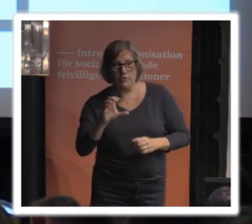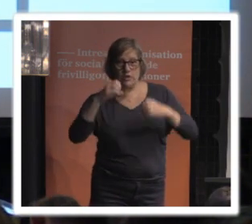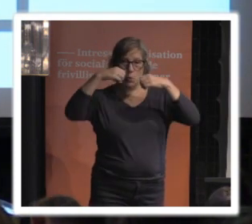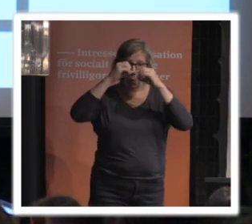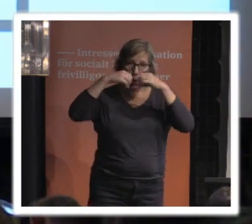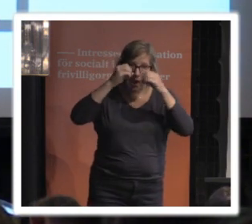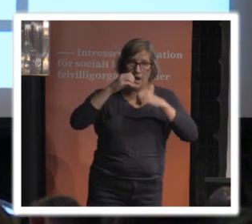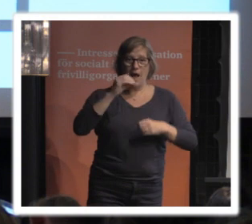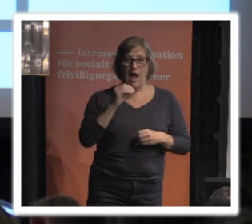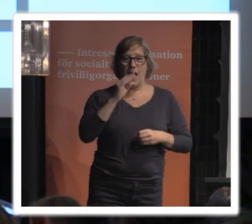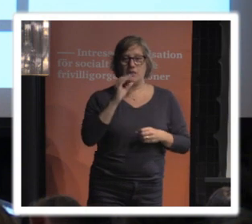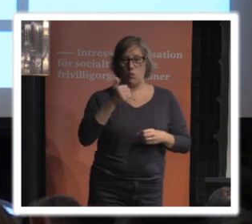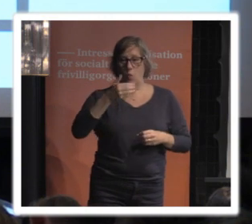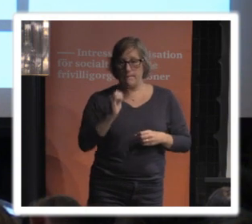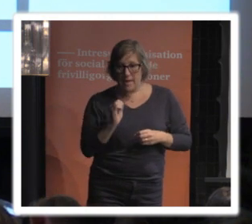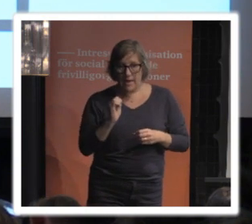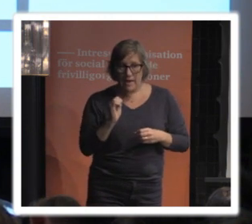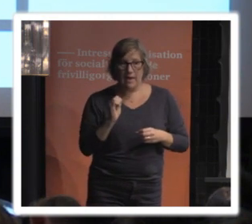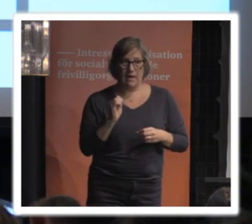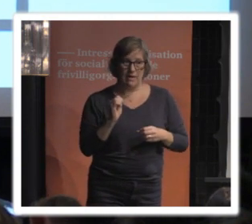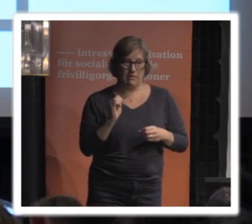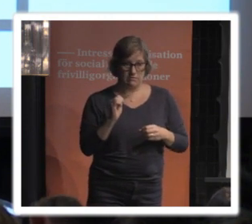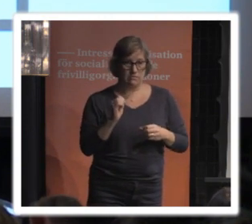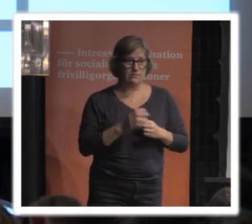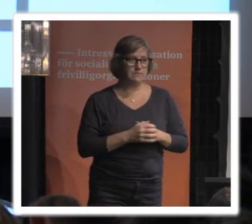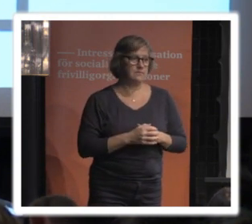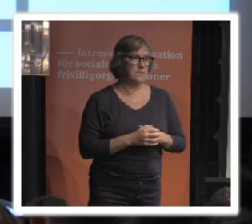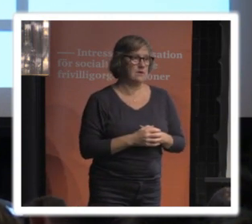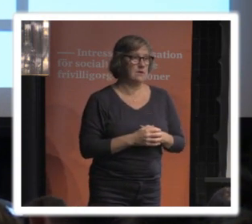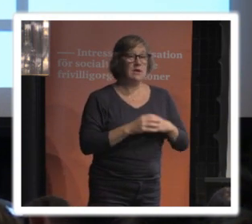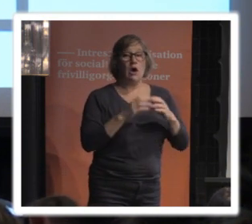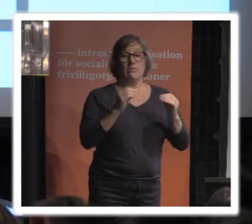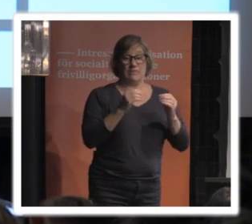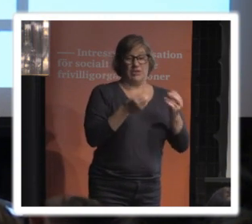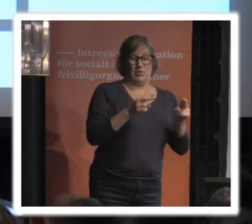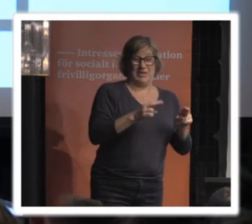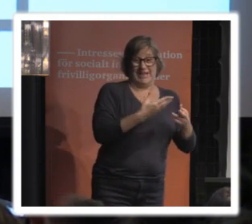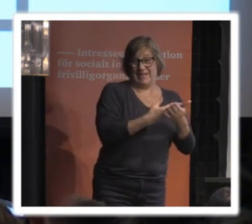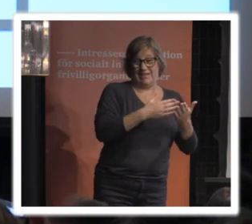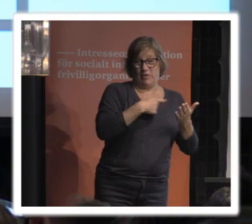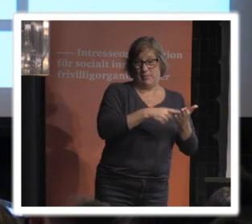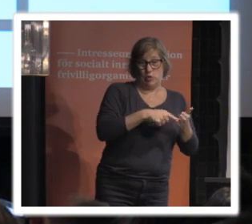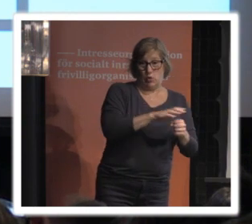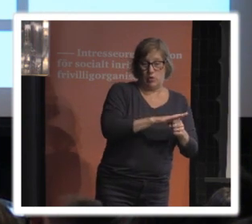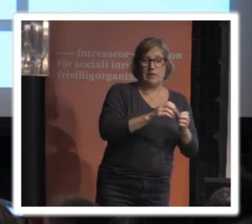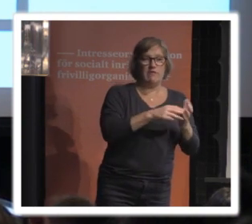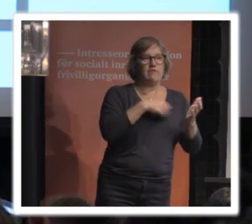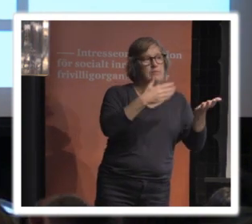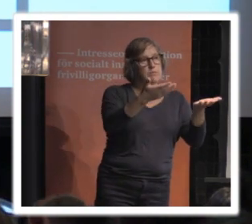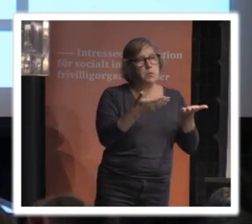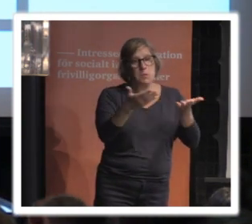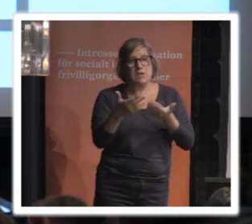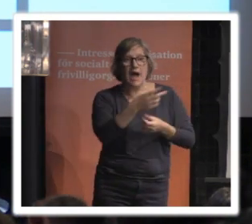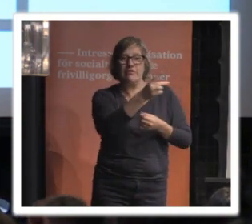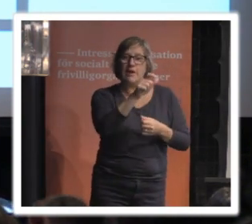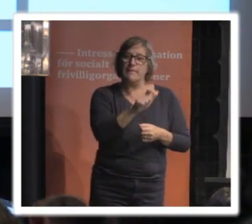Adobe och så vidare till er ideella organisationer. Men som sagt, juridik är inte riktigt vår specialitet, vi har bjudit in andra idag som vi